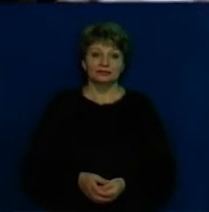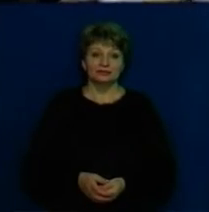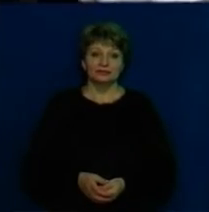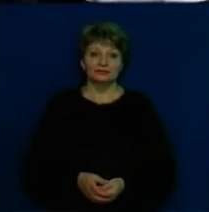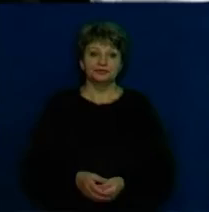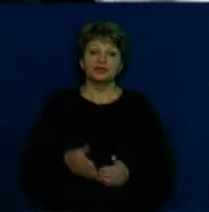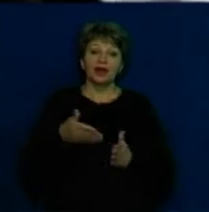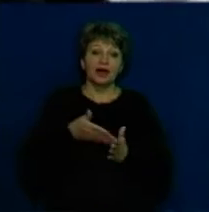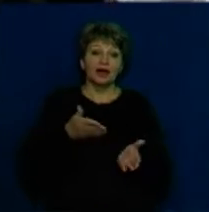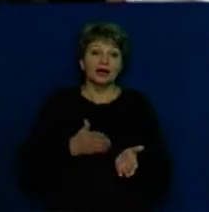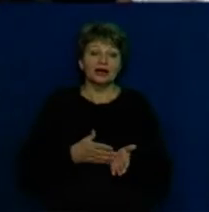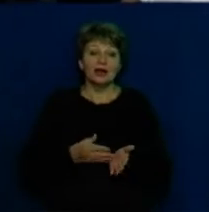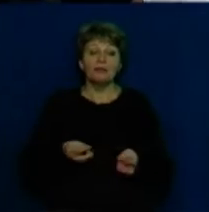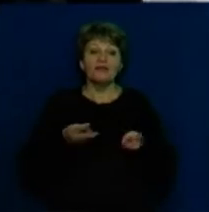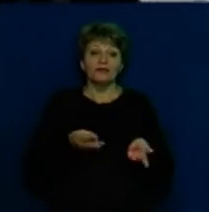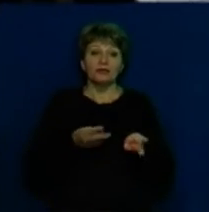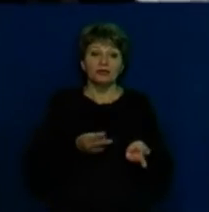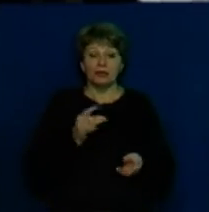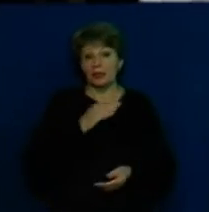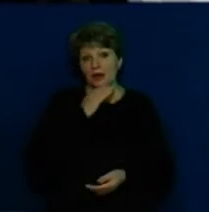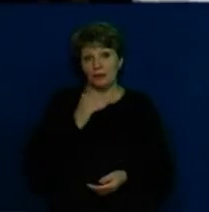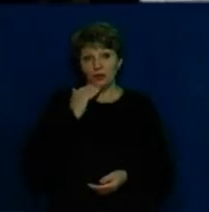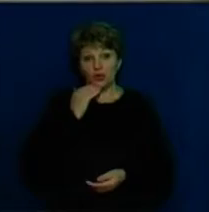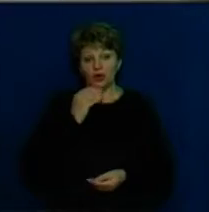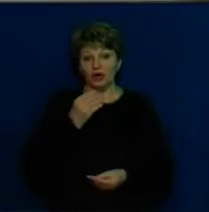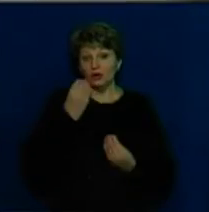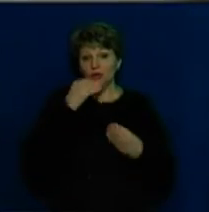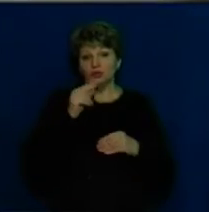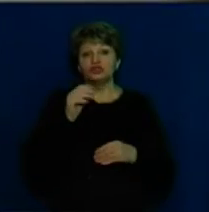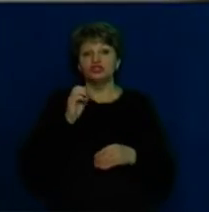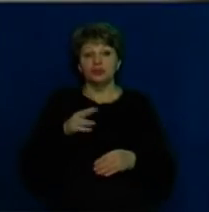Хліб випікати набагато краще, чим стоять за проломками.